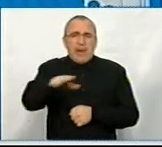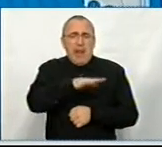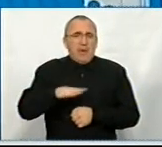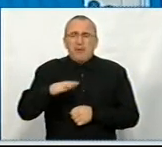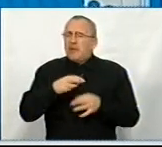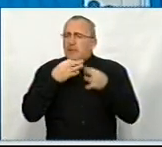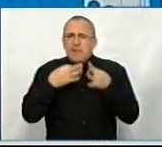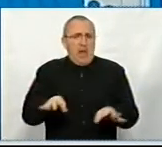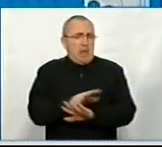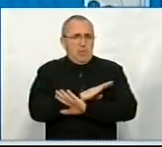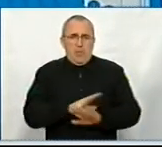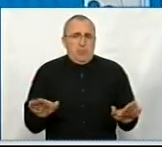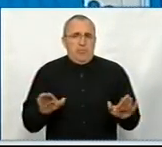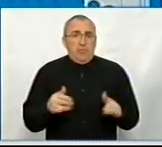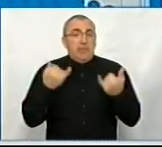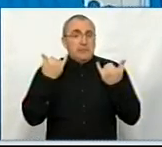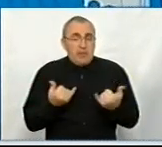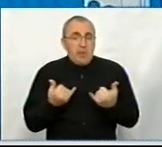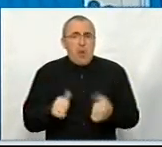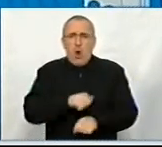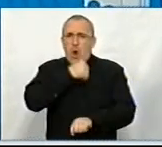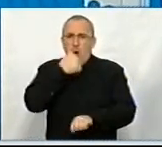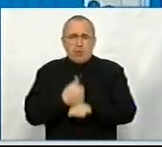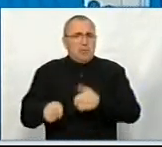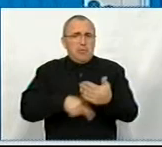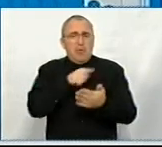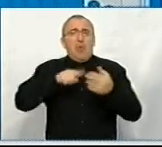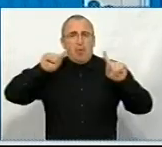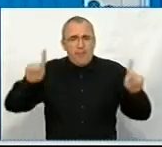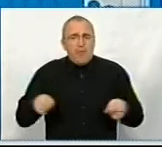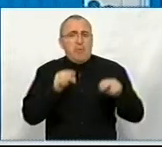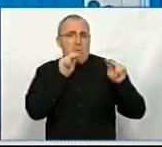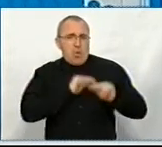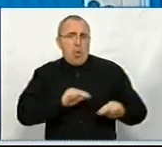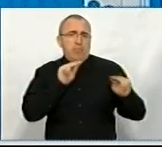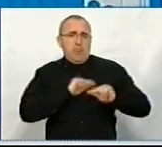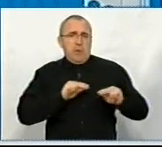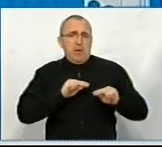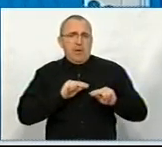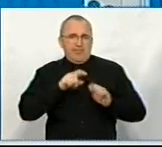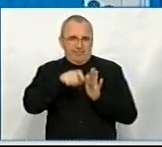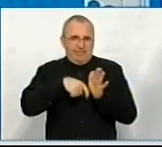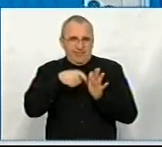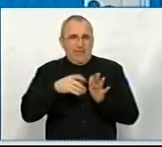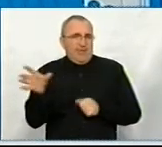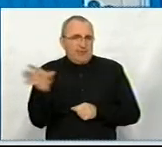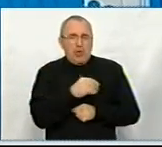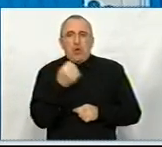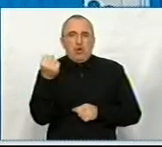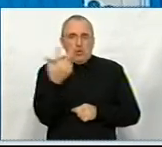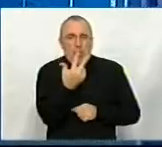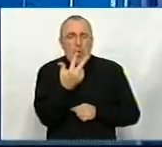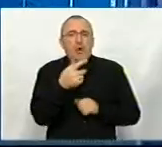допустити ні в якому разі. Тому зараз стоїть основне питання – це відновити роботу «Схід ГЗК» і всіх трьох шахт.